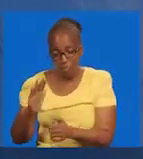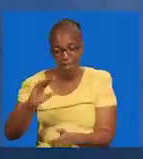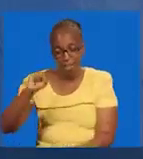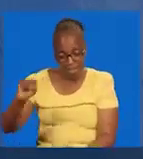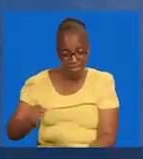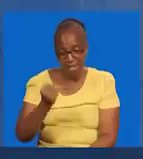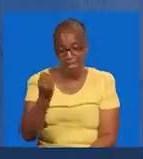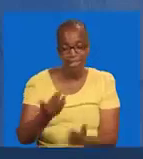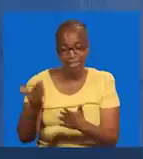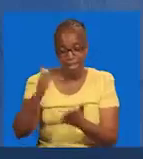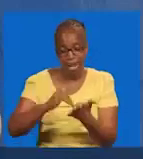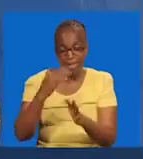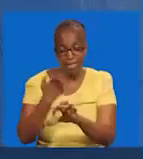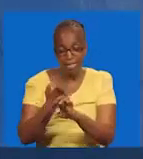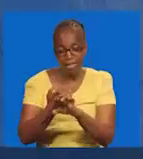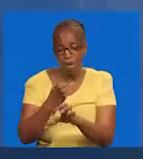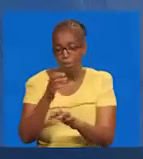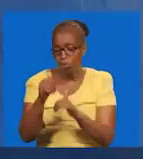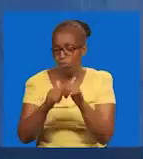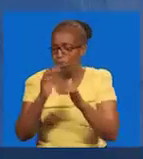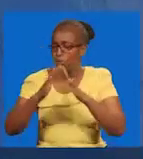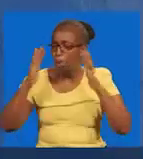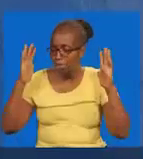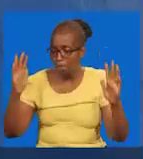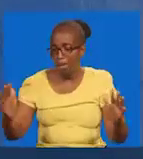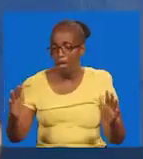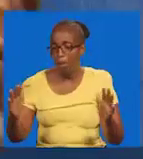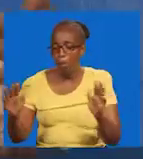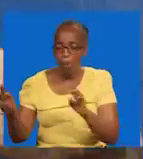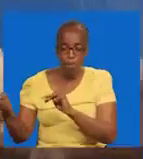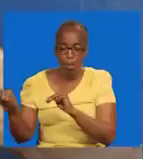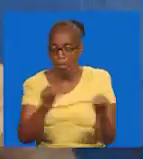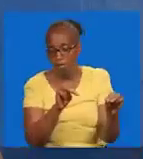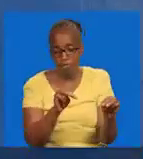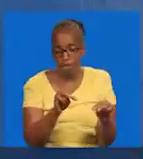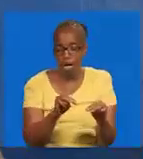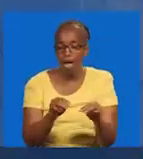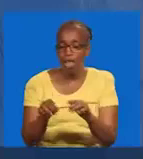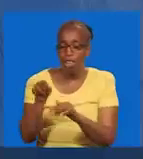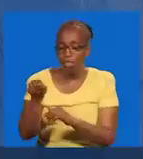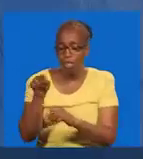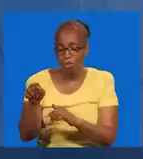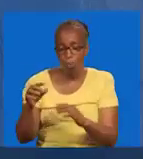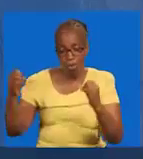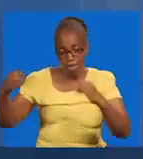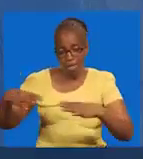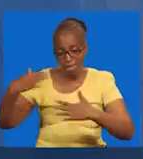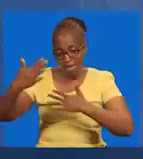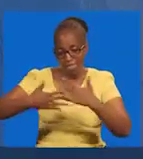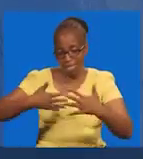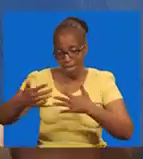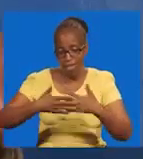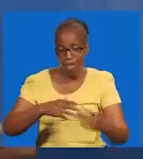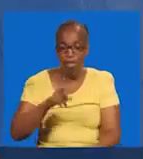Akafufuka. Lilenjiwe waliloliweka kubwa. Limetoka. Na nizimbitisho ya kwamba.